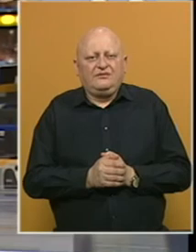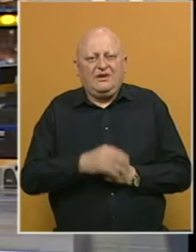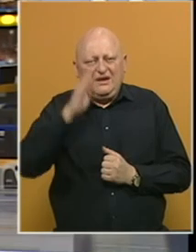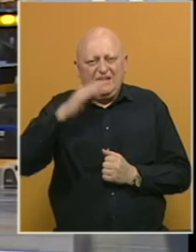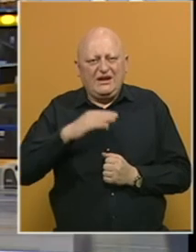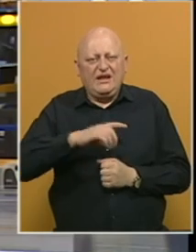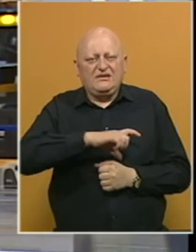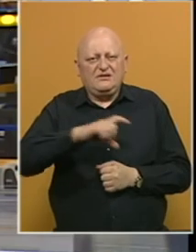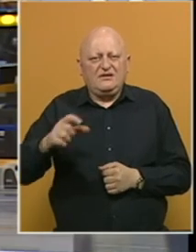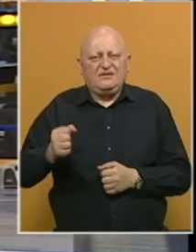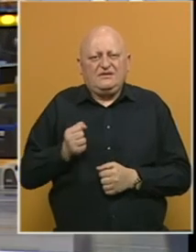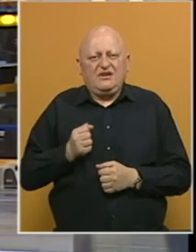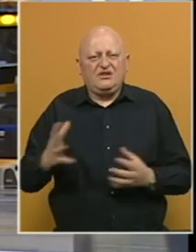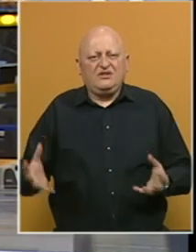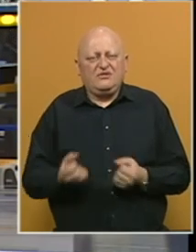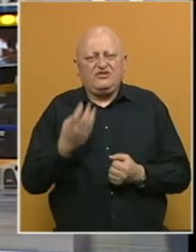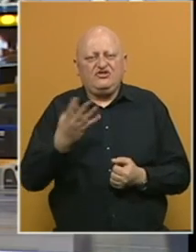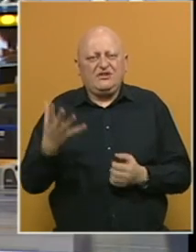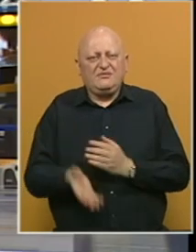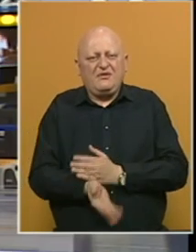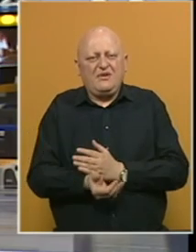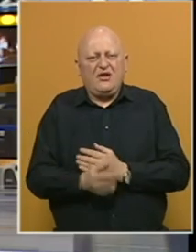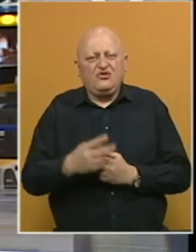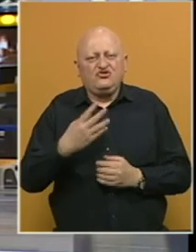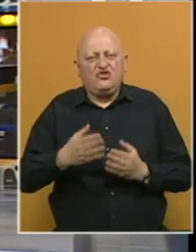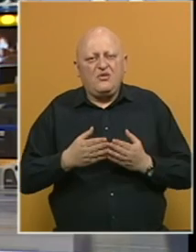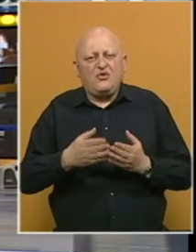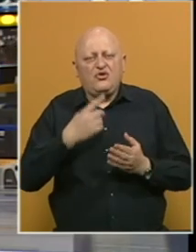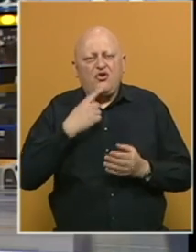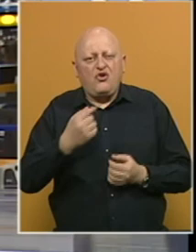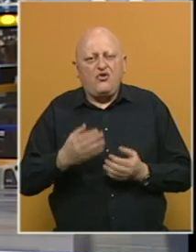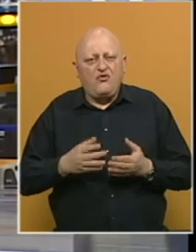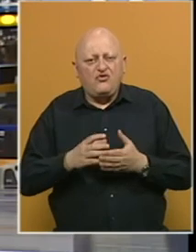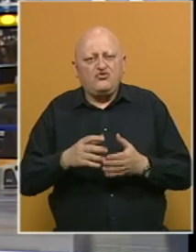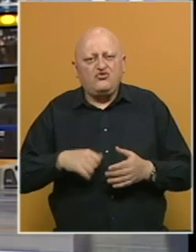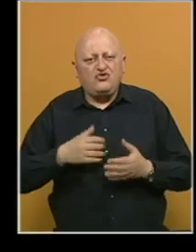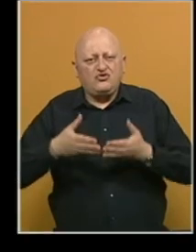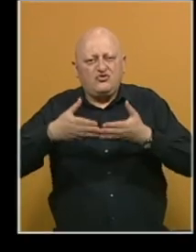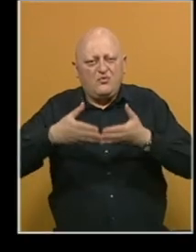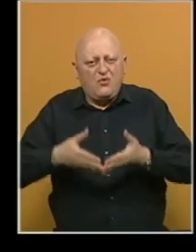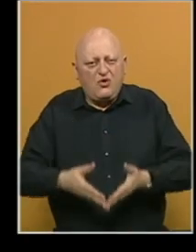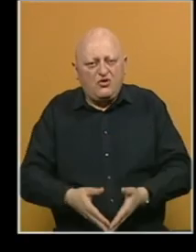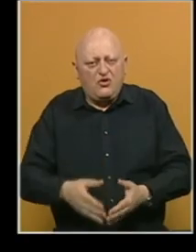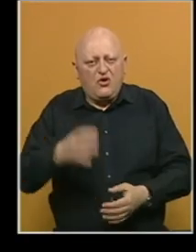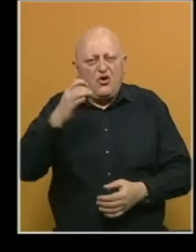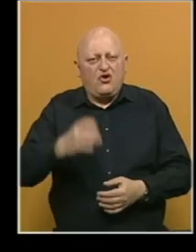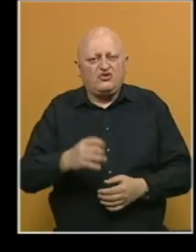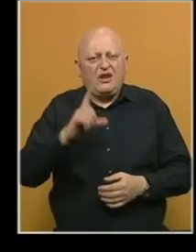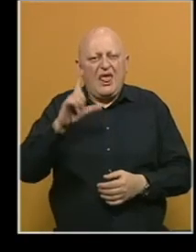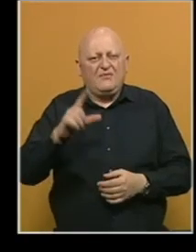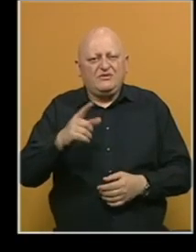Italijanska obolska straža spasila je 45 migranata nakon što je brod kojih je vozeo jutro u Spotonu u južno od ostrava Lampedusa.